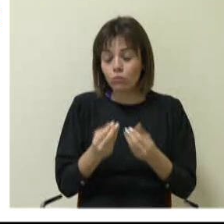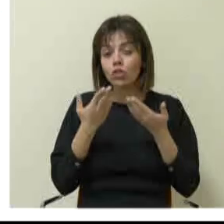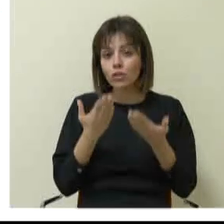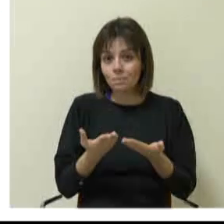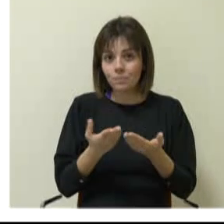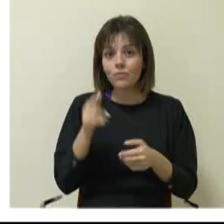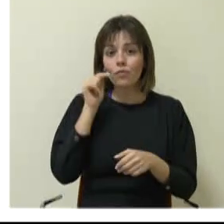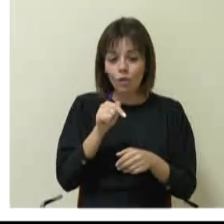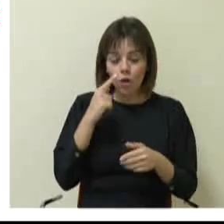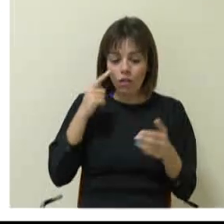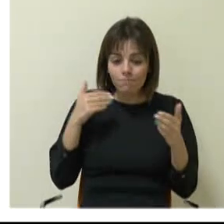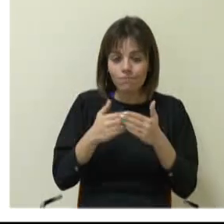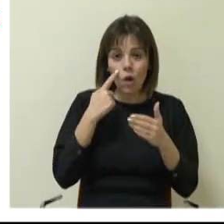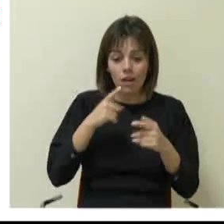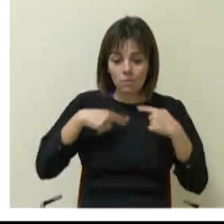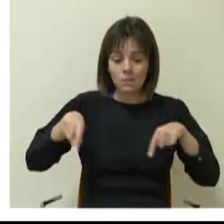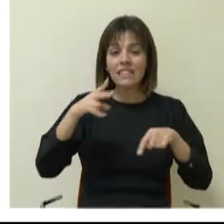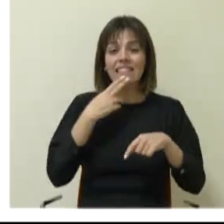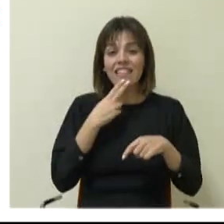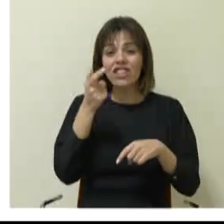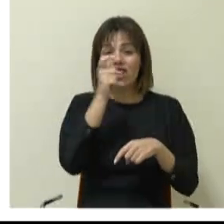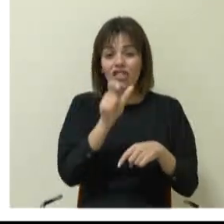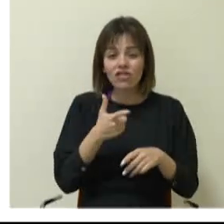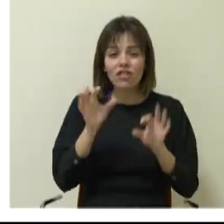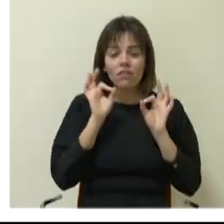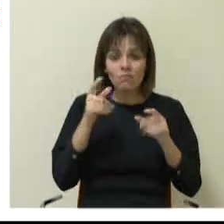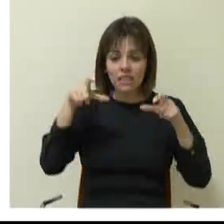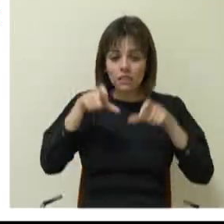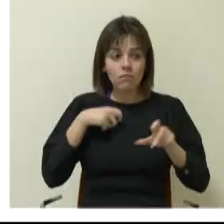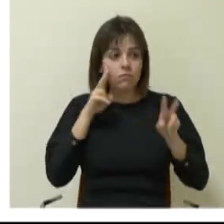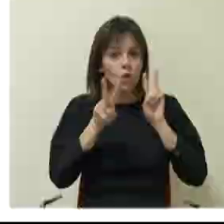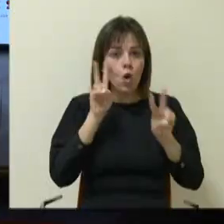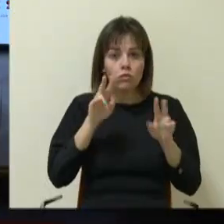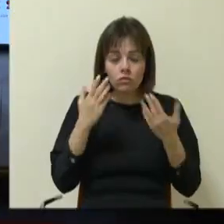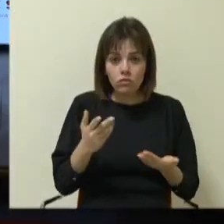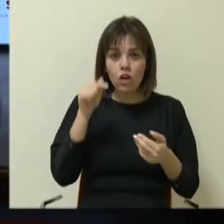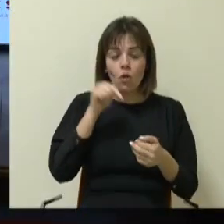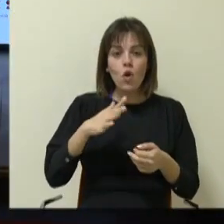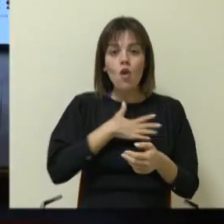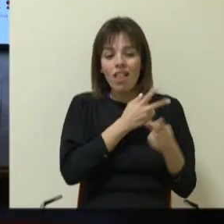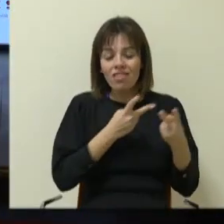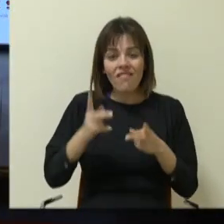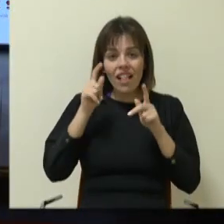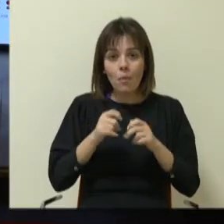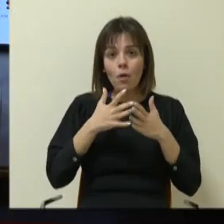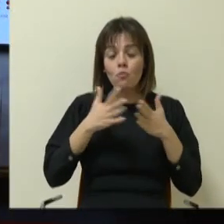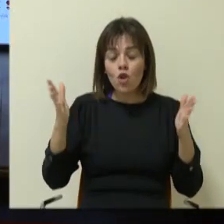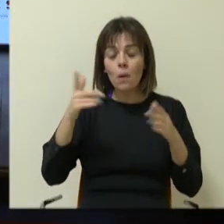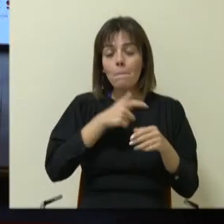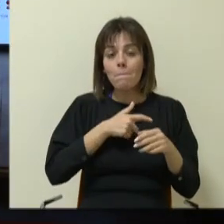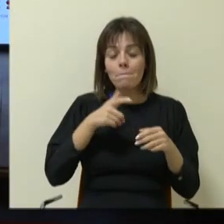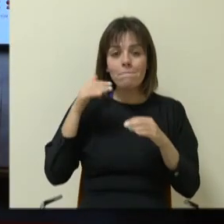Bugünlere erişirken biz kadın işçilerini de fevkalade bir sahada görüyoruz. Bizleri bu kongreye davet eden Büyük Millet